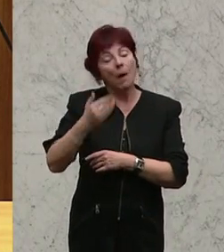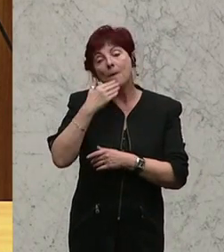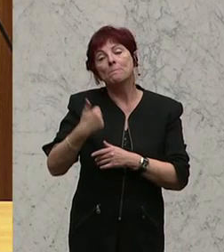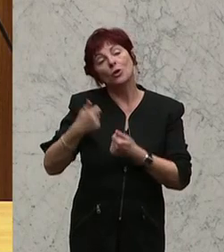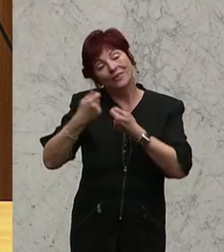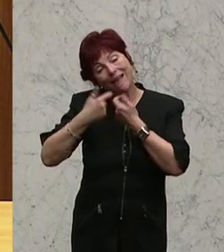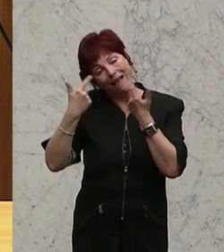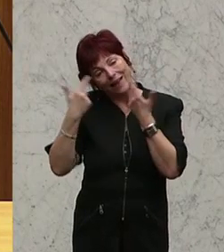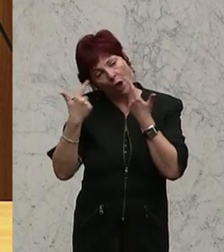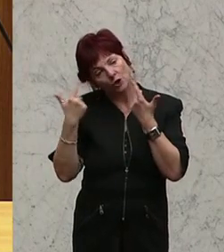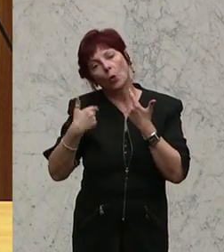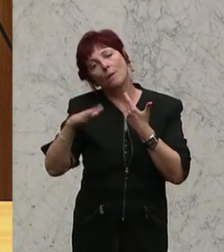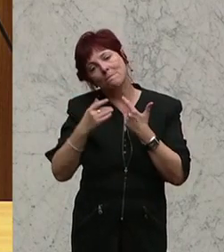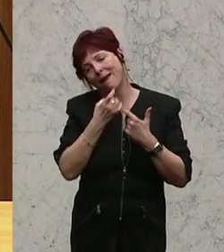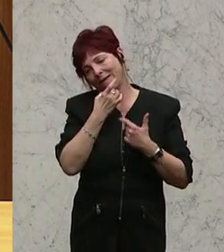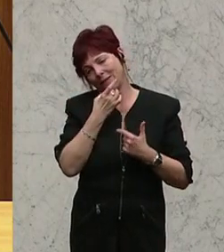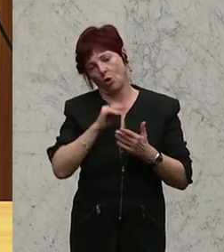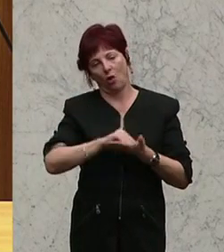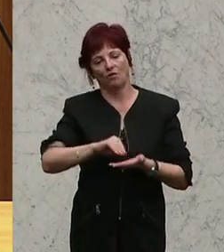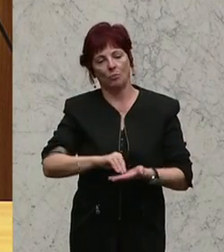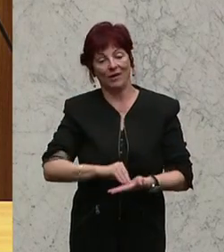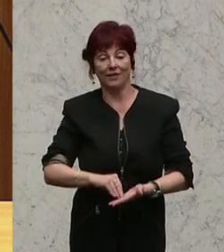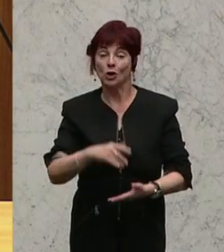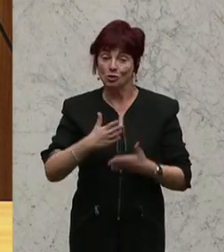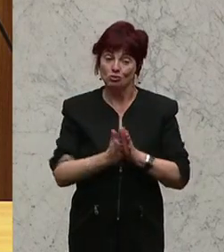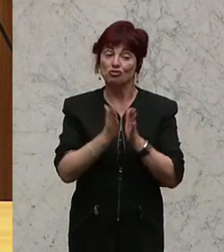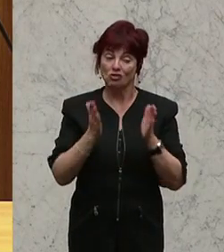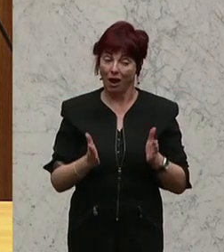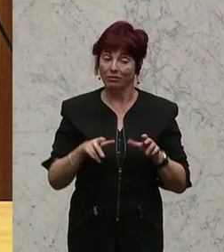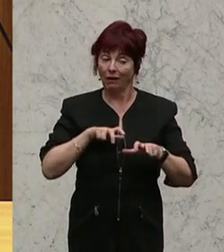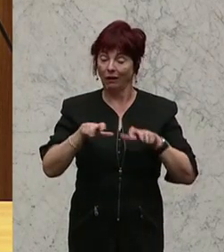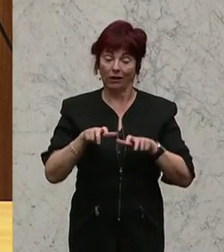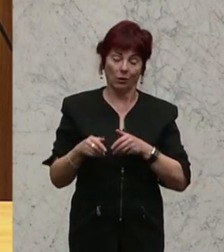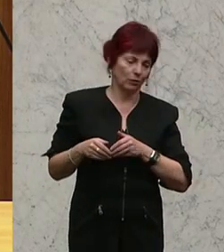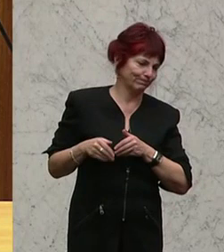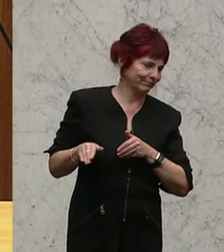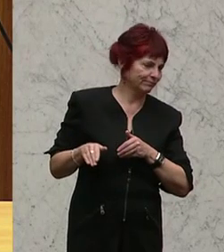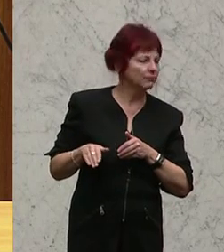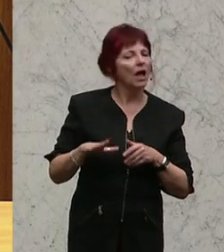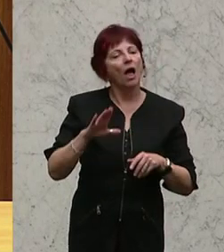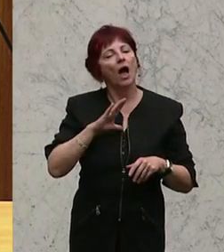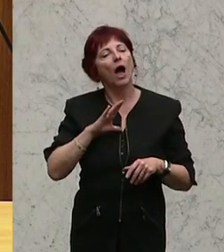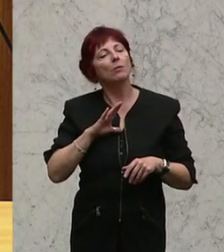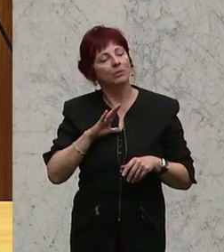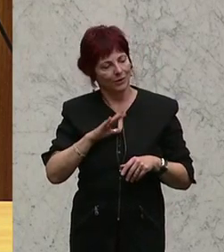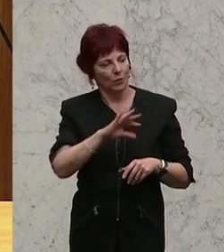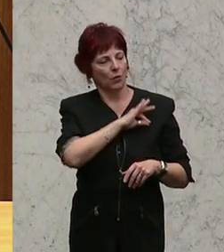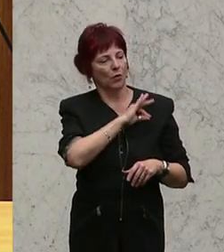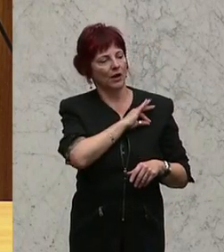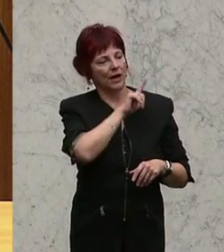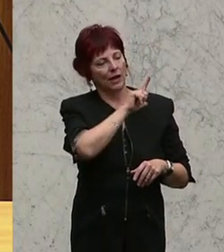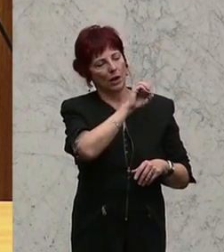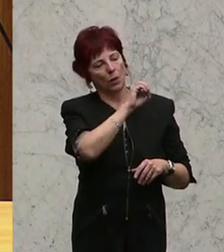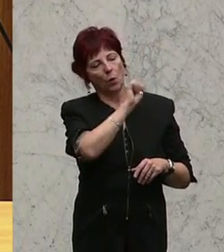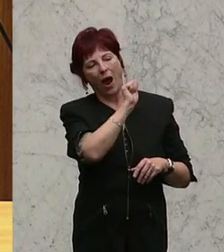ausführlicher gehabt hätte. Schade, dass sich da die Regierung nicht mehr bewegt hat. Aber insgesamt, und das möchte ich auch zum Kollegen Loacker kommen, er bringt ja einen